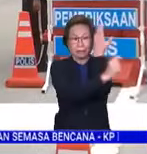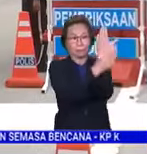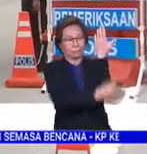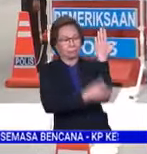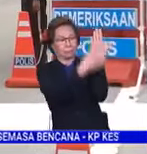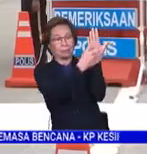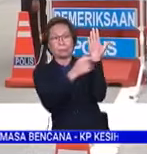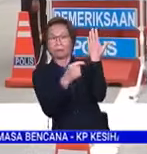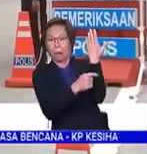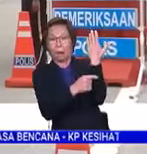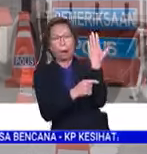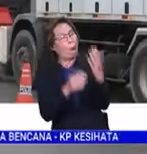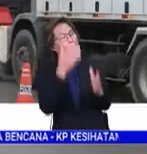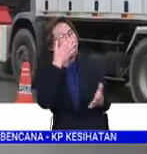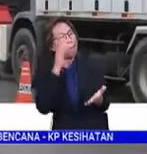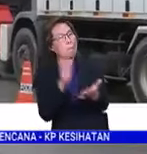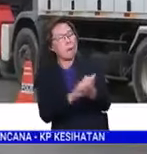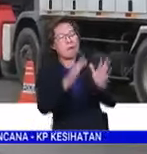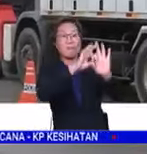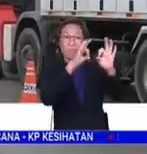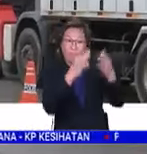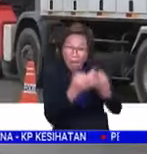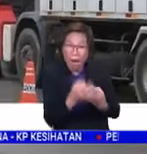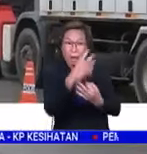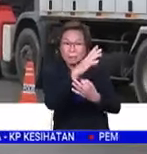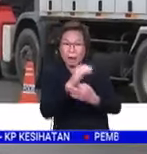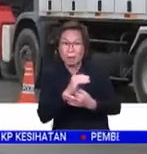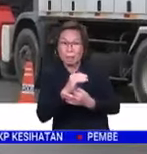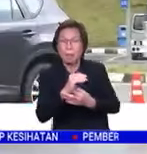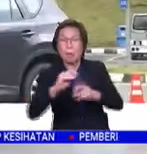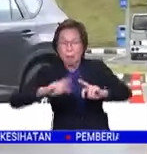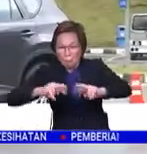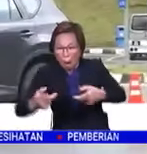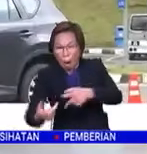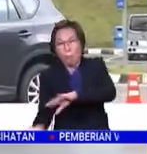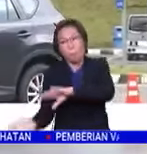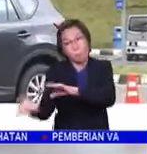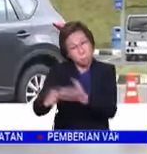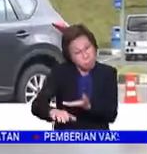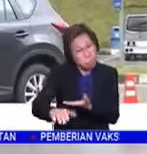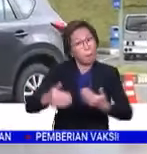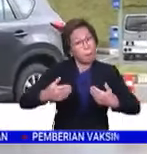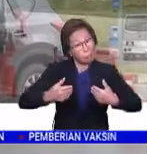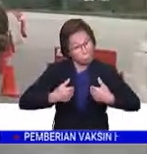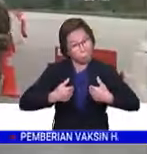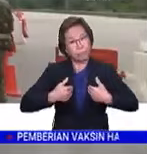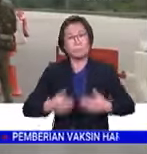misalnya bukan sahaja memudaratkan keluarga terlibat, malah menyebabkan kehilangan nyawa.